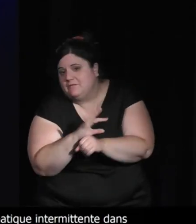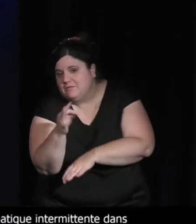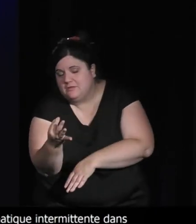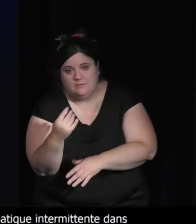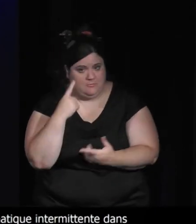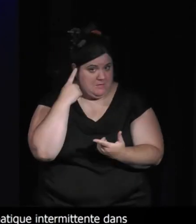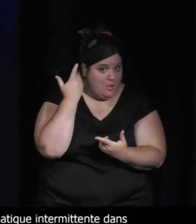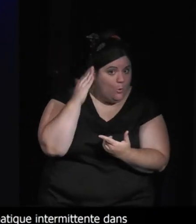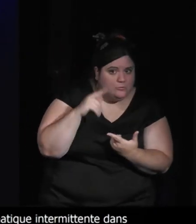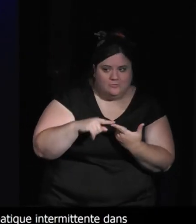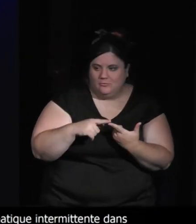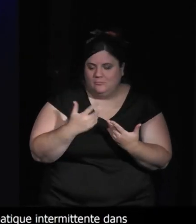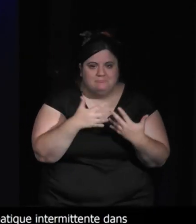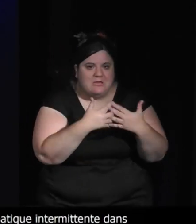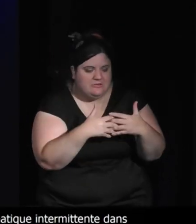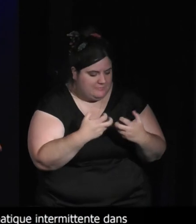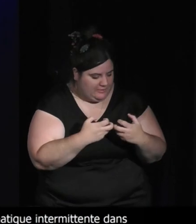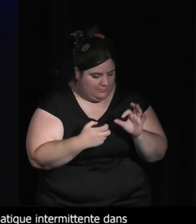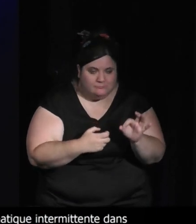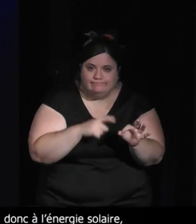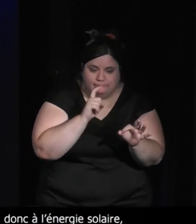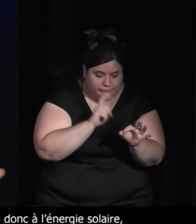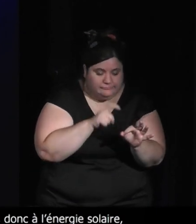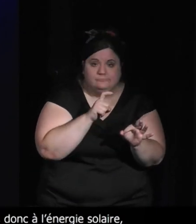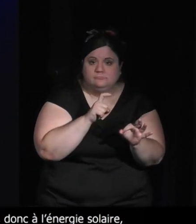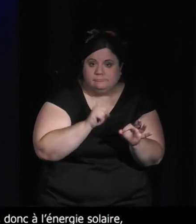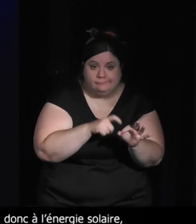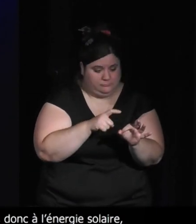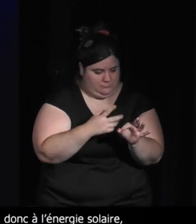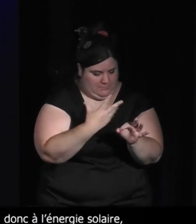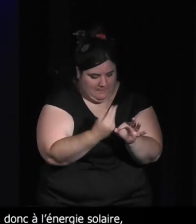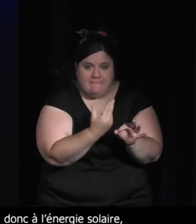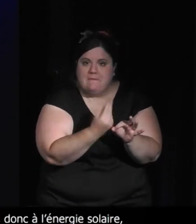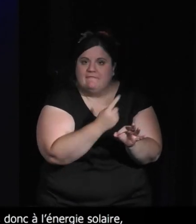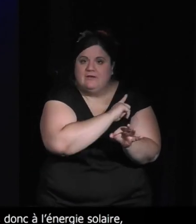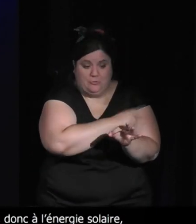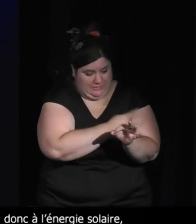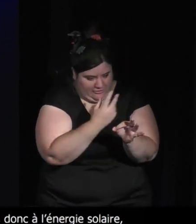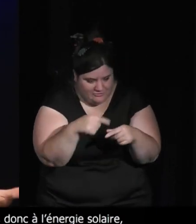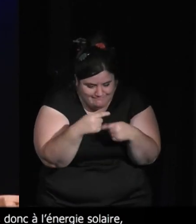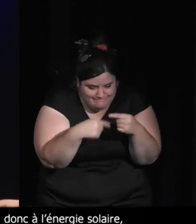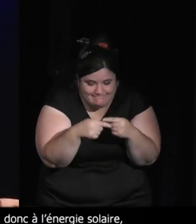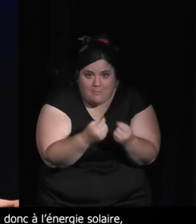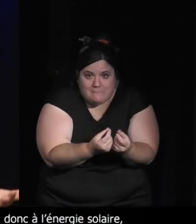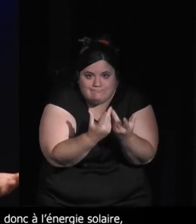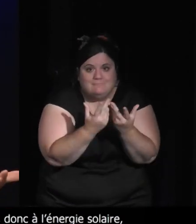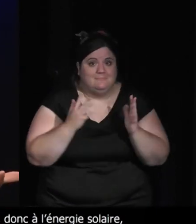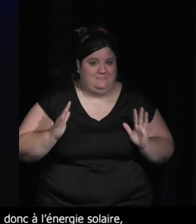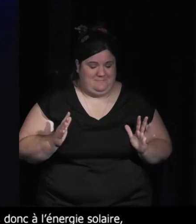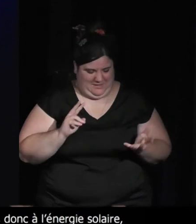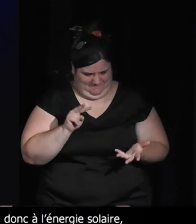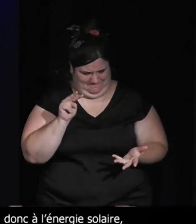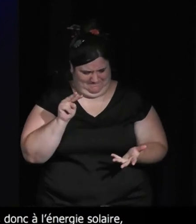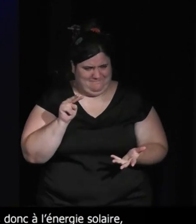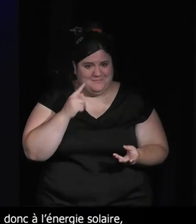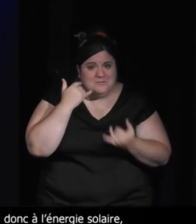au button mashing.'est-à quand on appuie sur les boutons, ça fait de l'énergie de la Game Boy. Et donc, quel est l'enjeu là-dessus ? C'est qu'en permanence, elle tombera dans cette